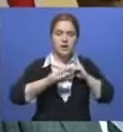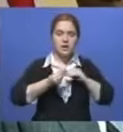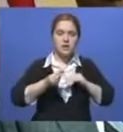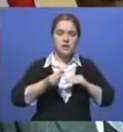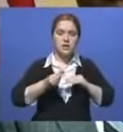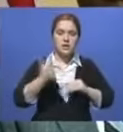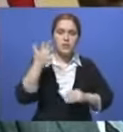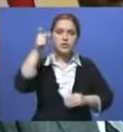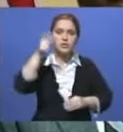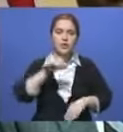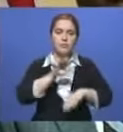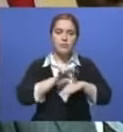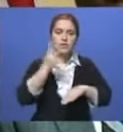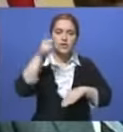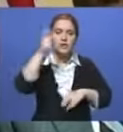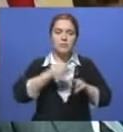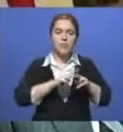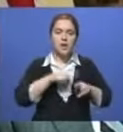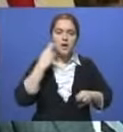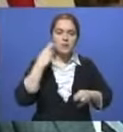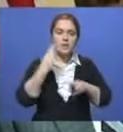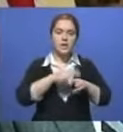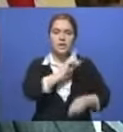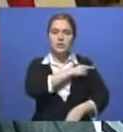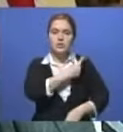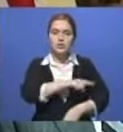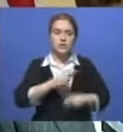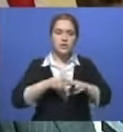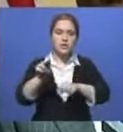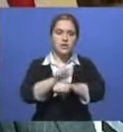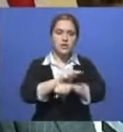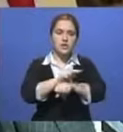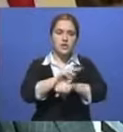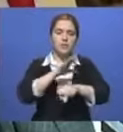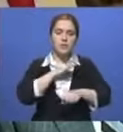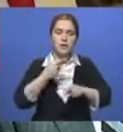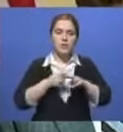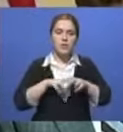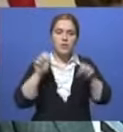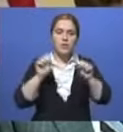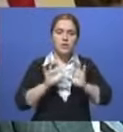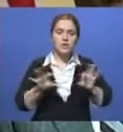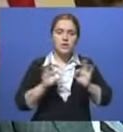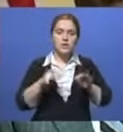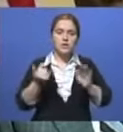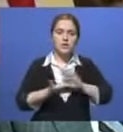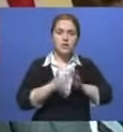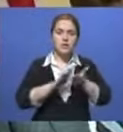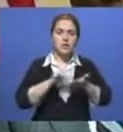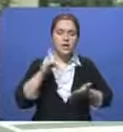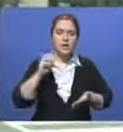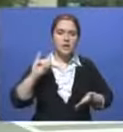человек нет. Четверо это медсестры, лечившие Томаса Дункана. Опираясь на эти данные, можно сказать, что ситуация не такая